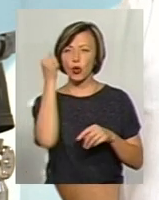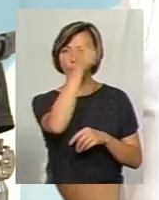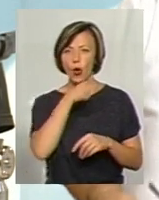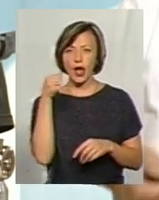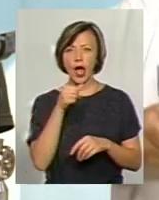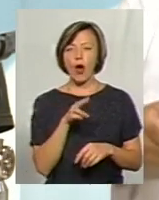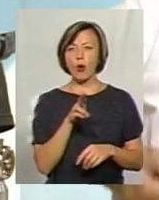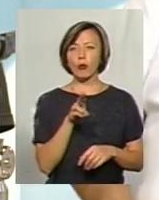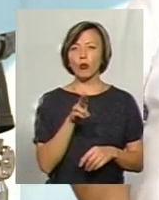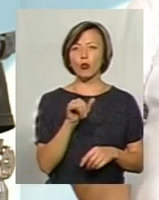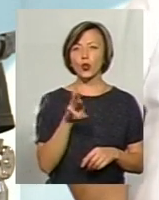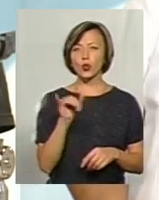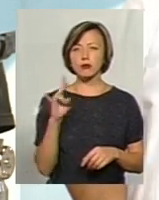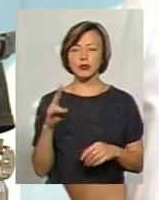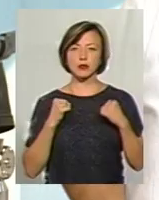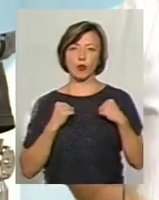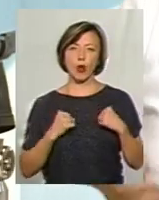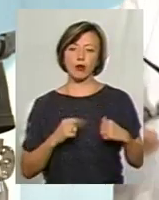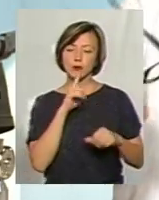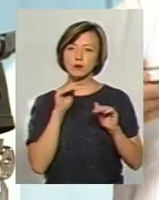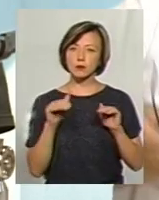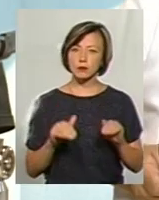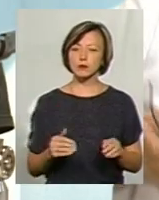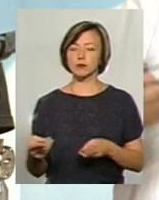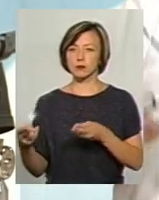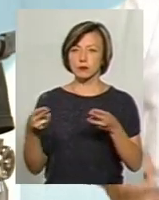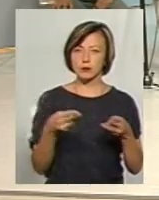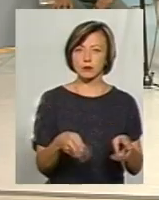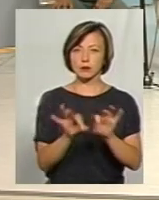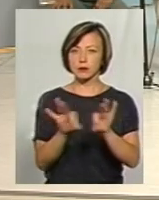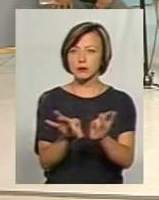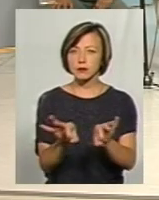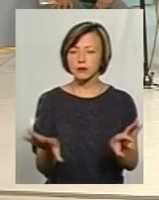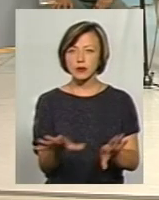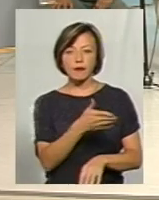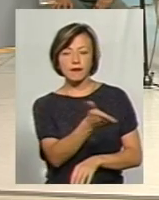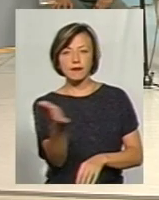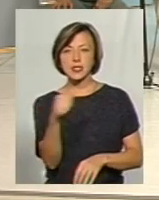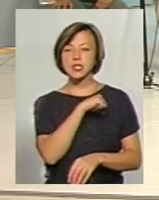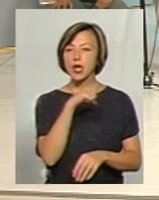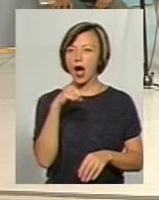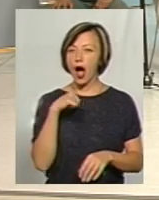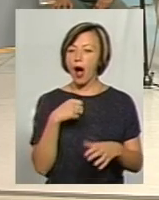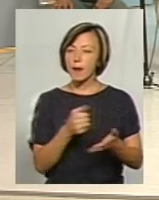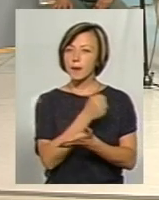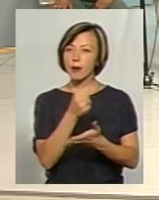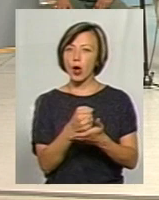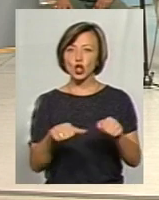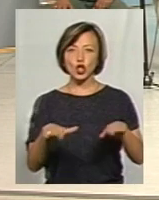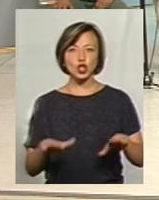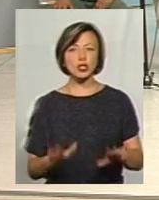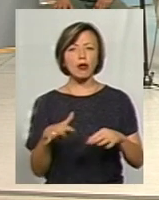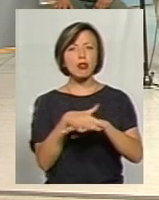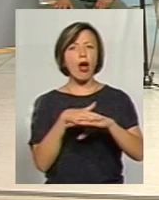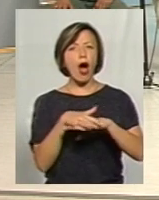Путін спокійно мовчав, приїжджав сюди, розказував, сказав, ви самі приймайте рішення, це тільки